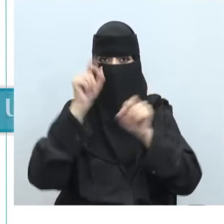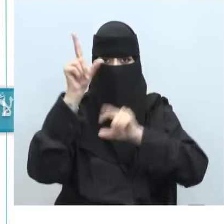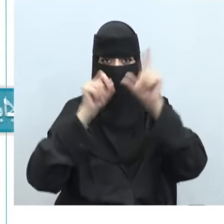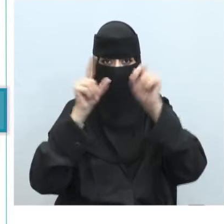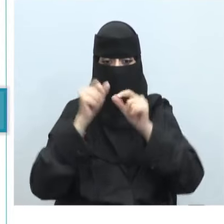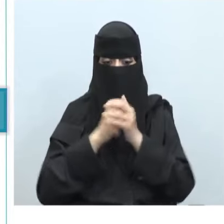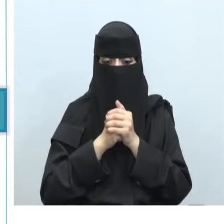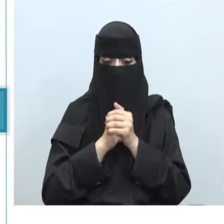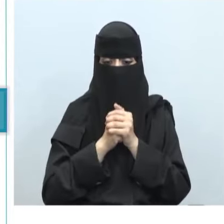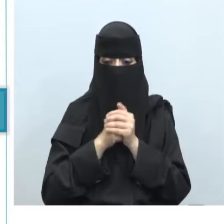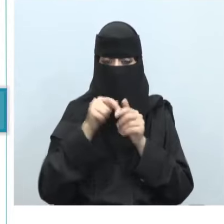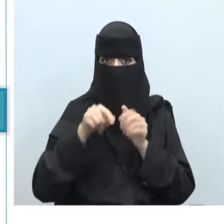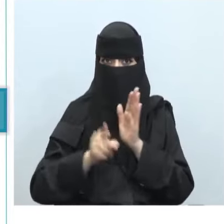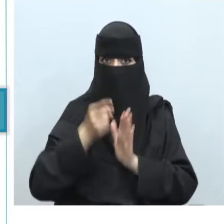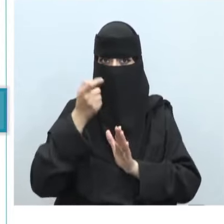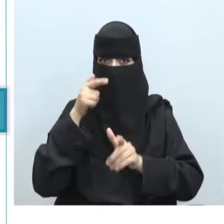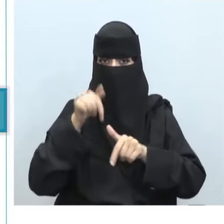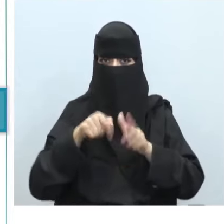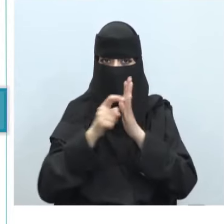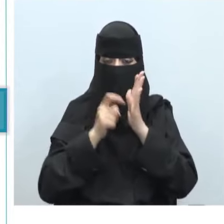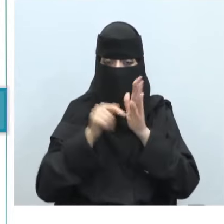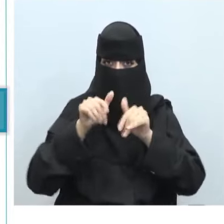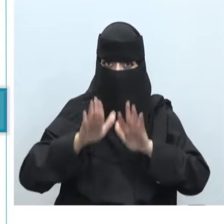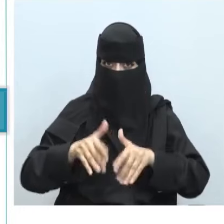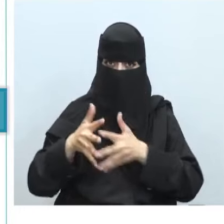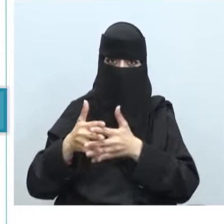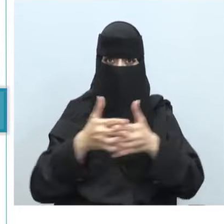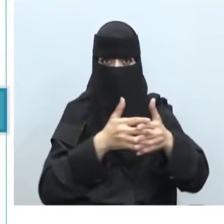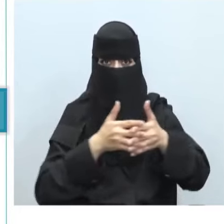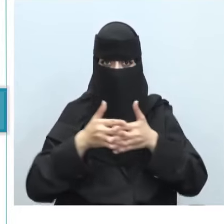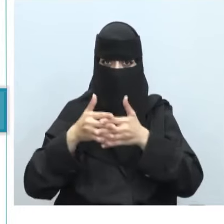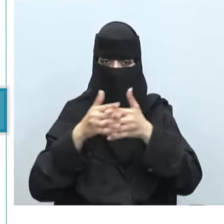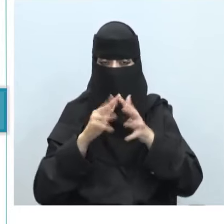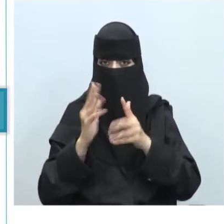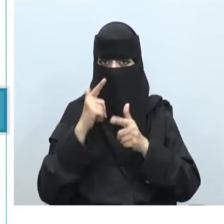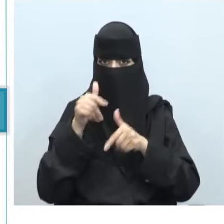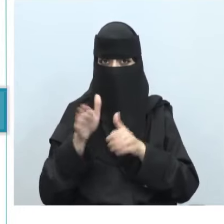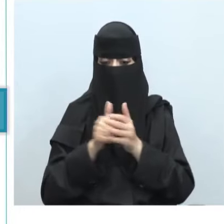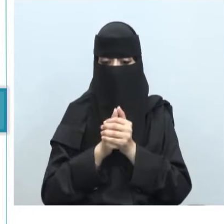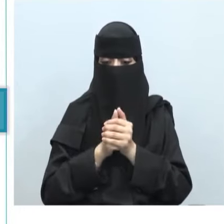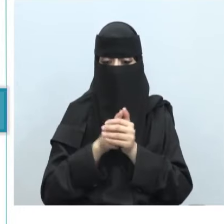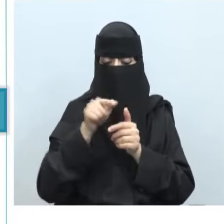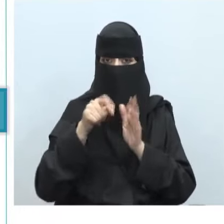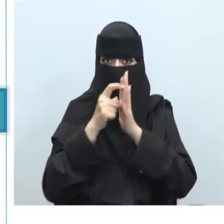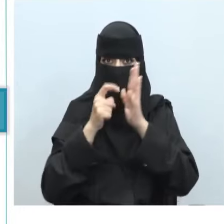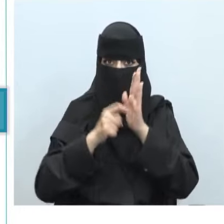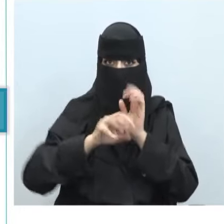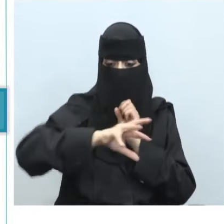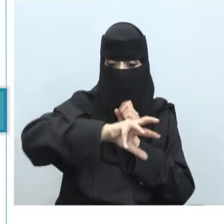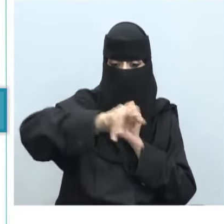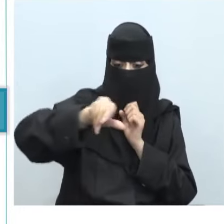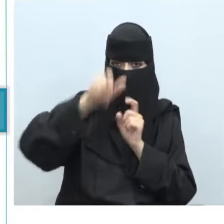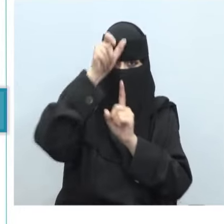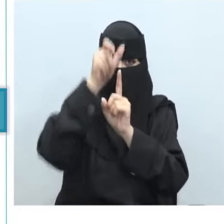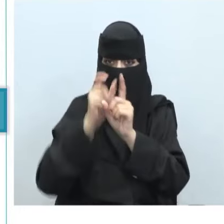نبدأ بالقوانين الموجودة في الولايات المتحدة الأمريكية في الولايات